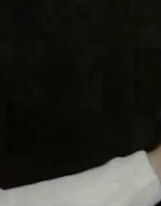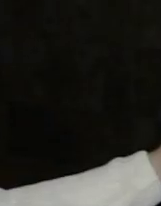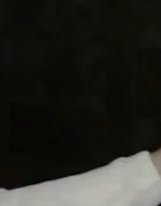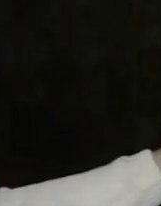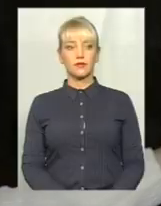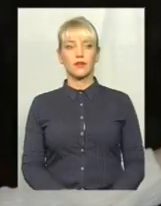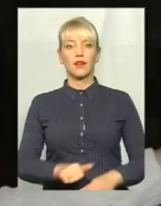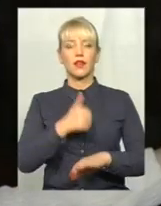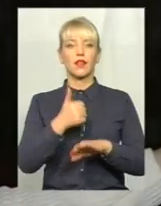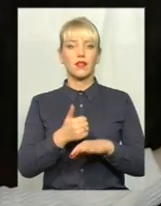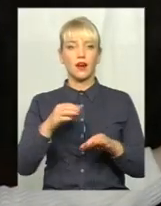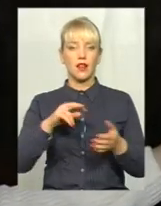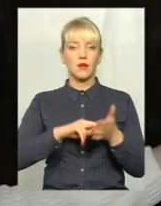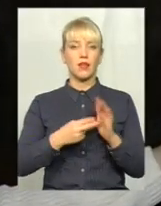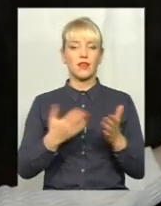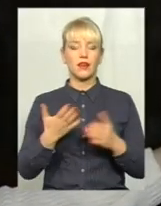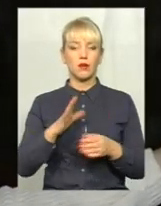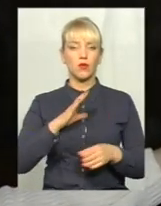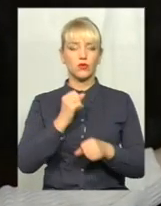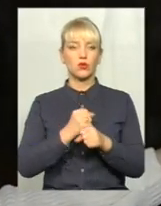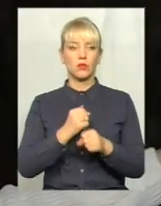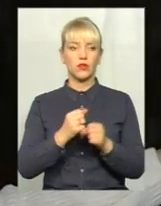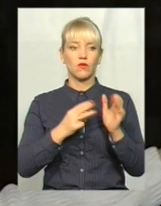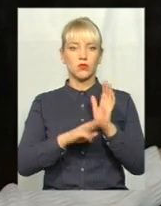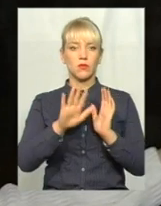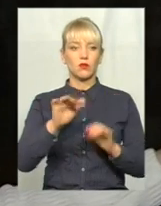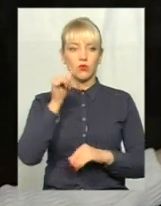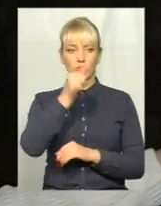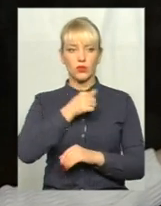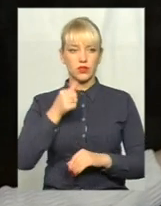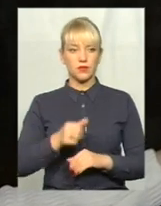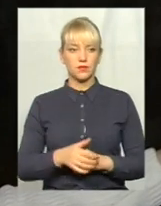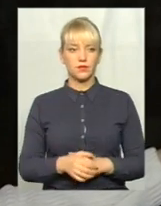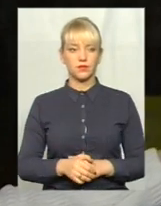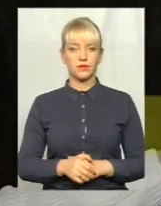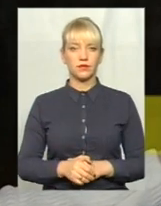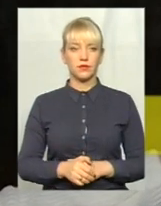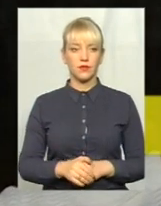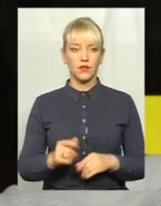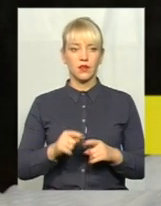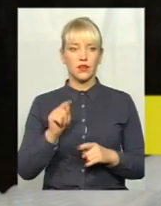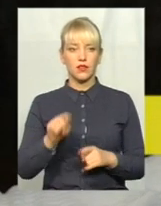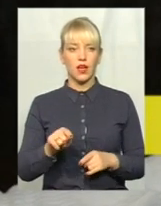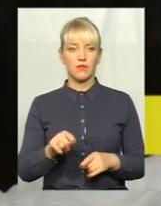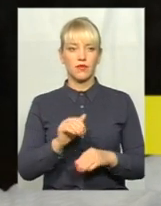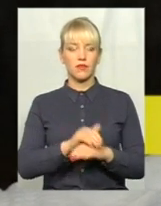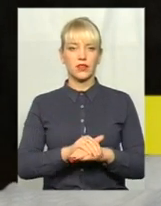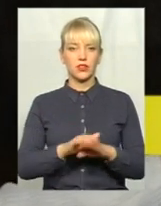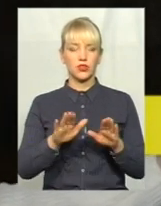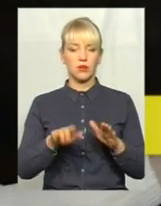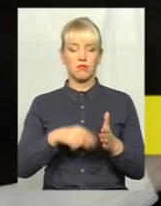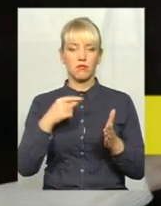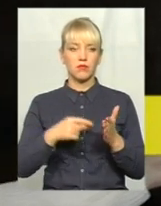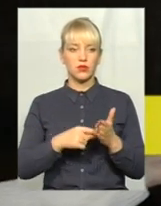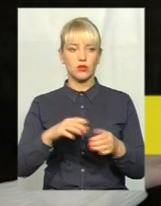Генеральний план, який був розроблений, що в 85-му році, ну, там фактично місто було